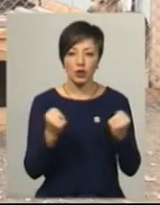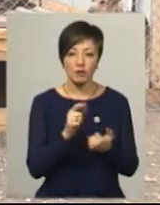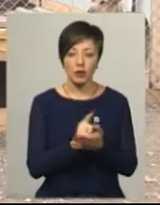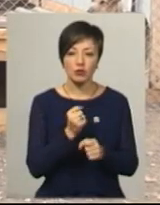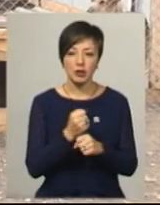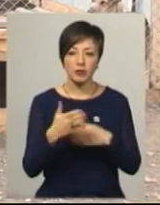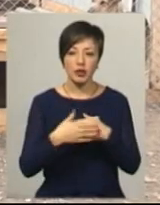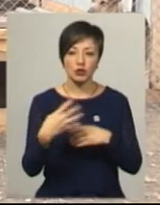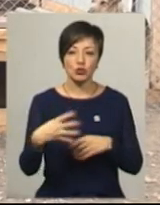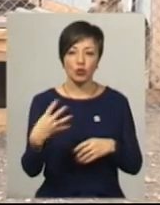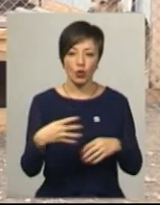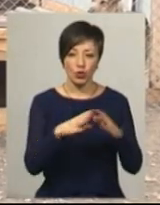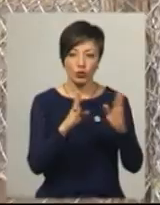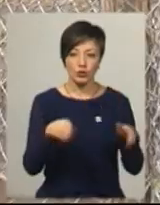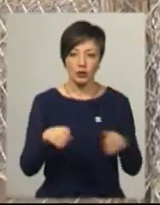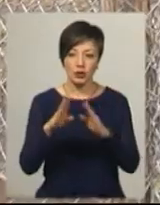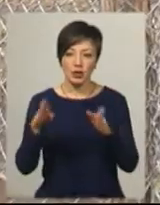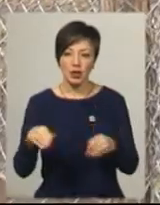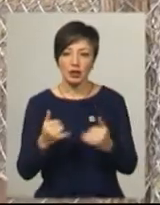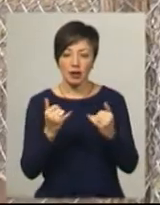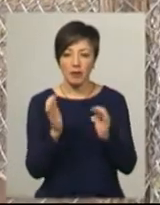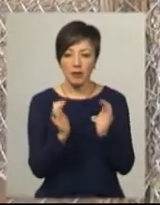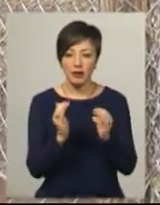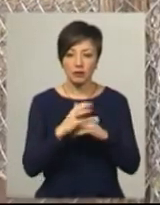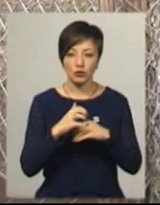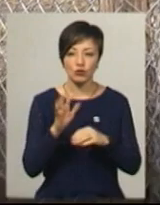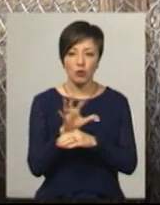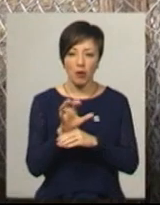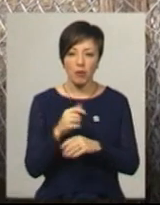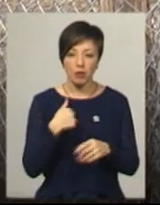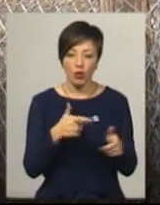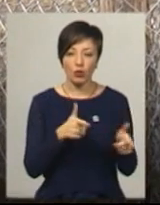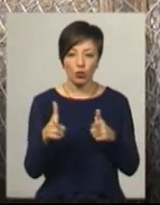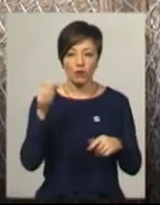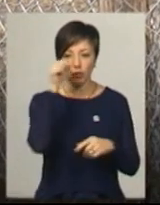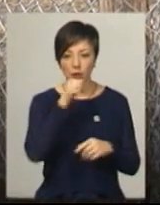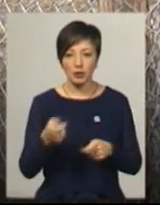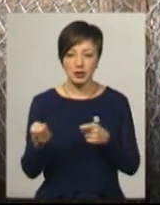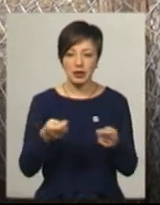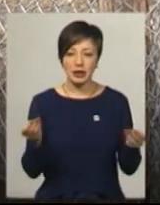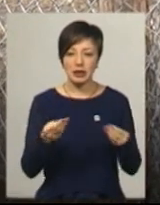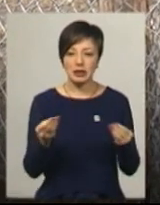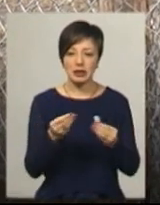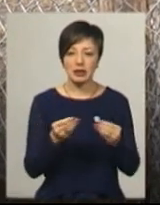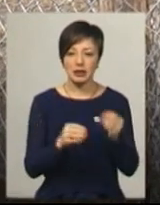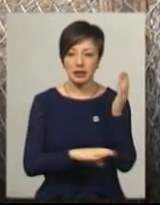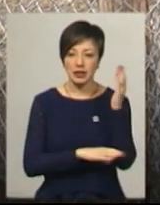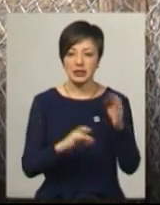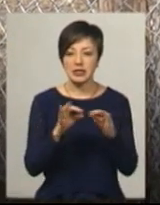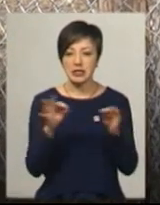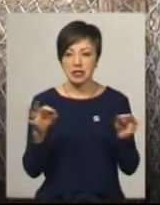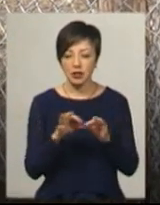зробити приблизно 40 осель для цуциків. Ми до морозів готові, тому що ми привезли і терсою запаслися, і з сіном,